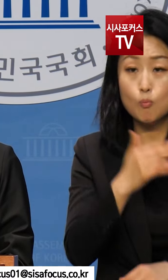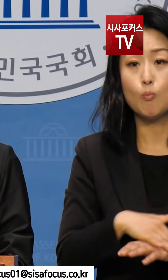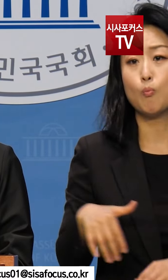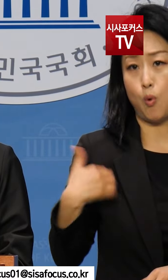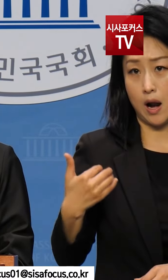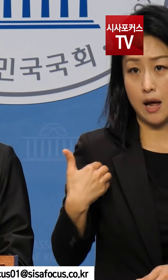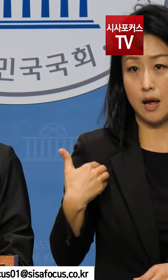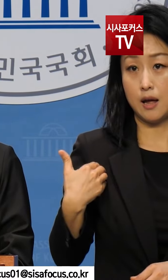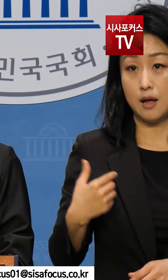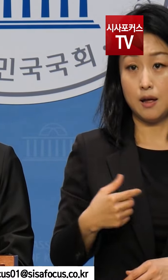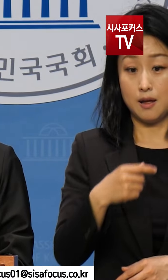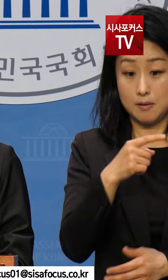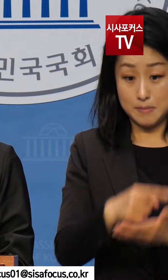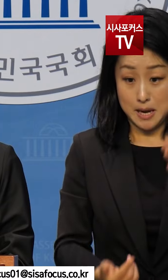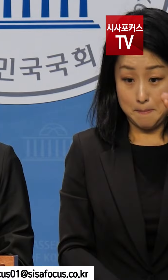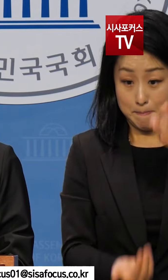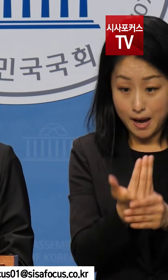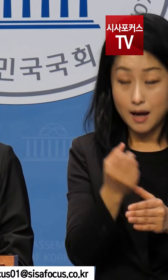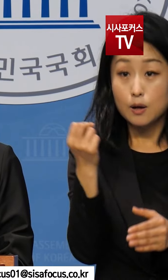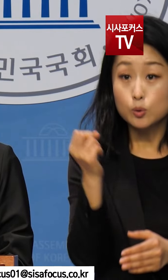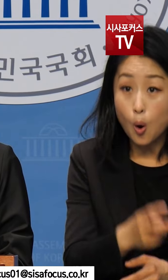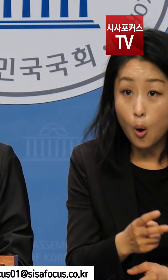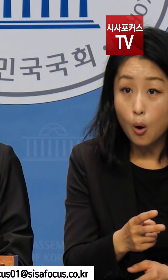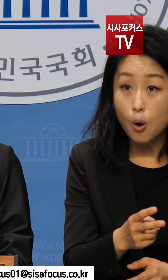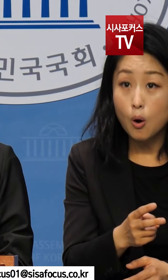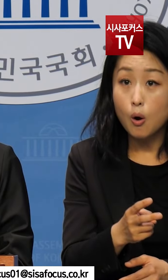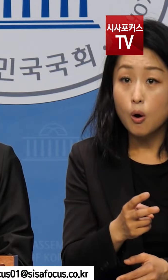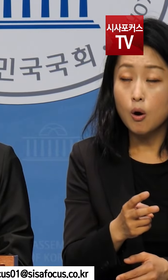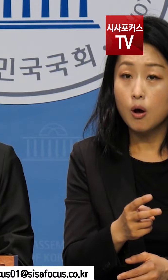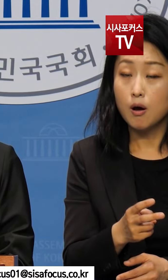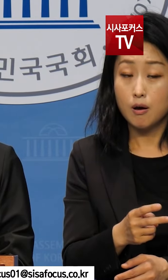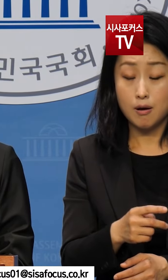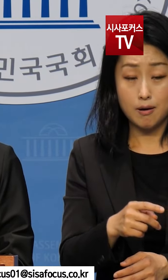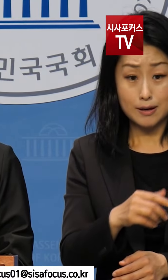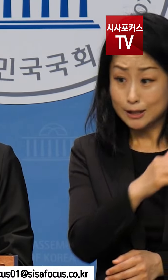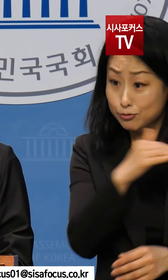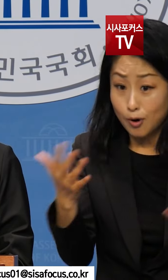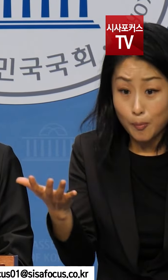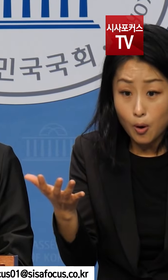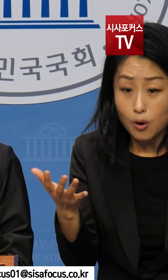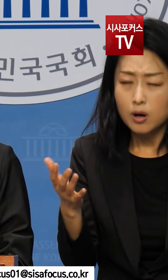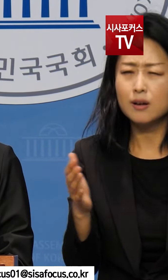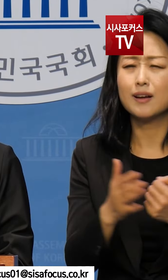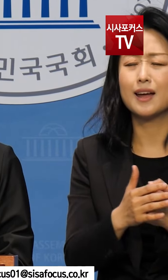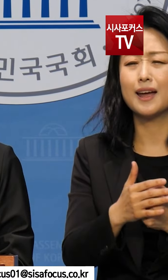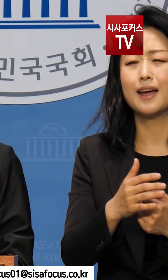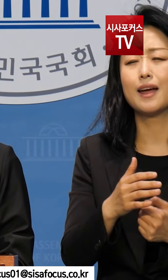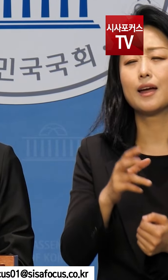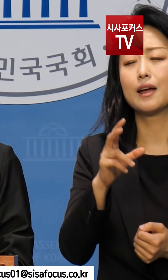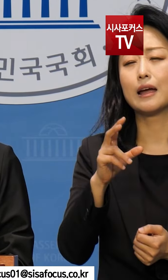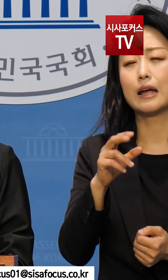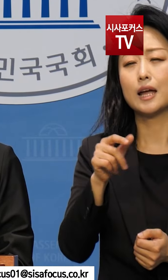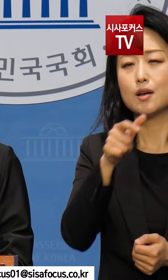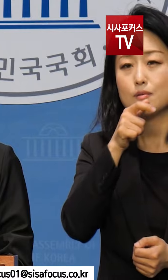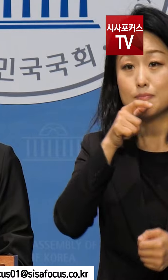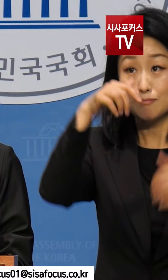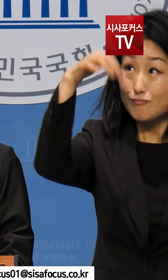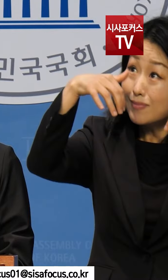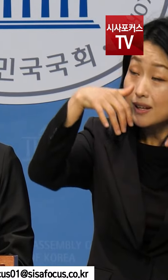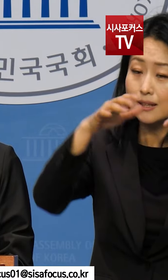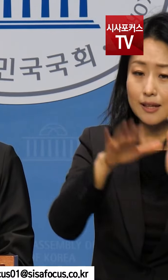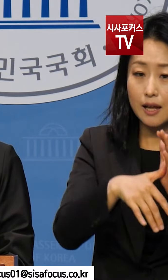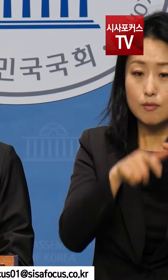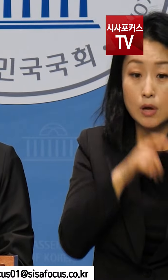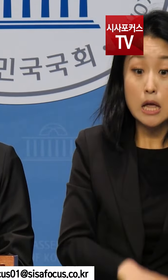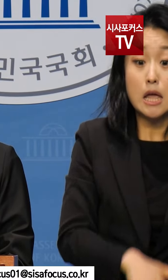큰 희생을 치르고도 대비하지 않는 아니라면 또다시 대응 참사를 낳을까 우려됩니다.